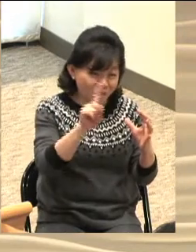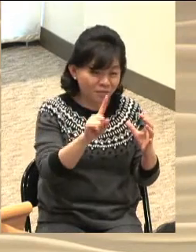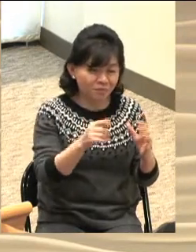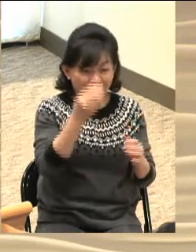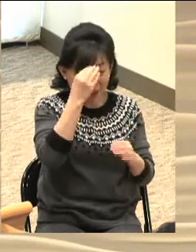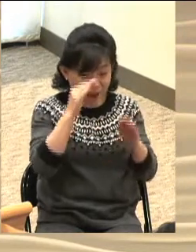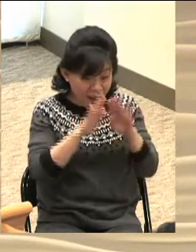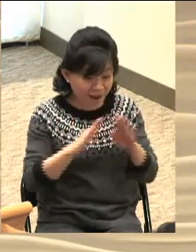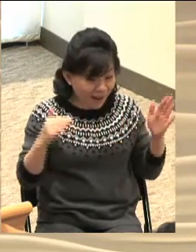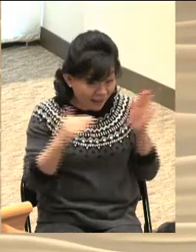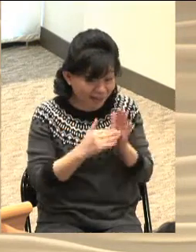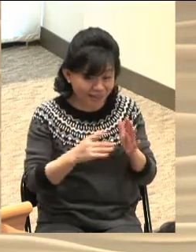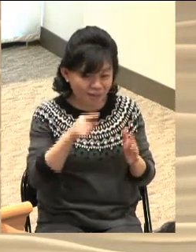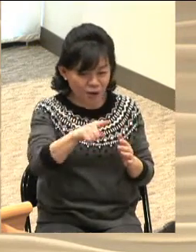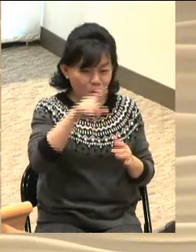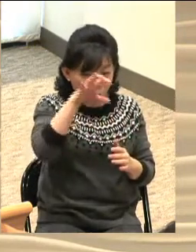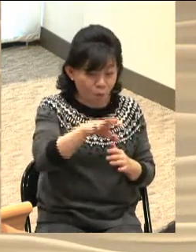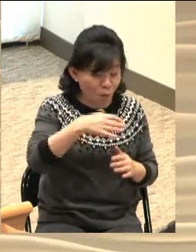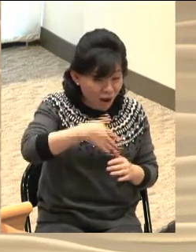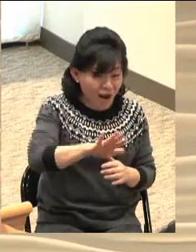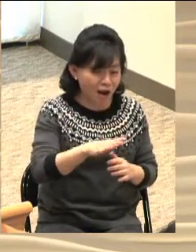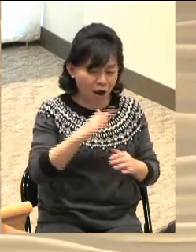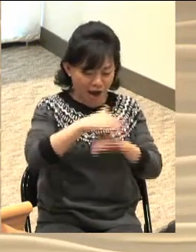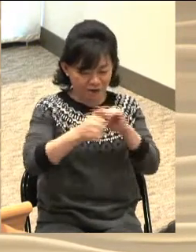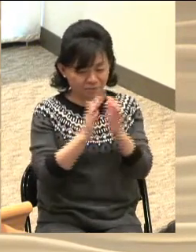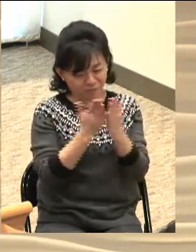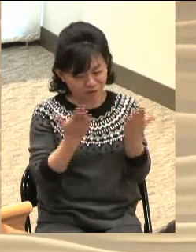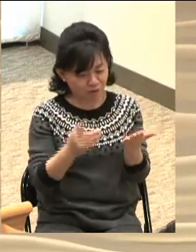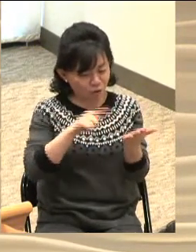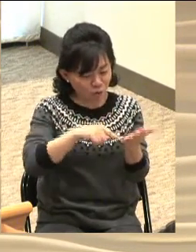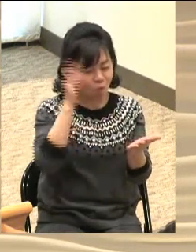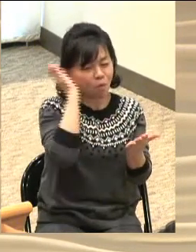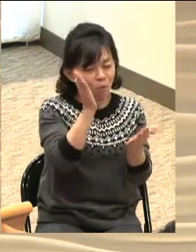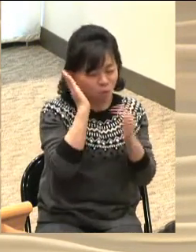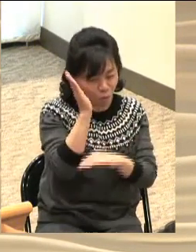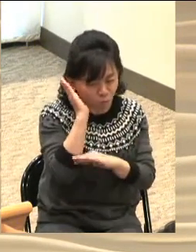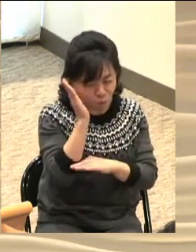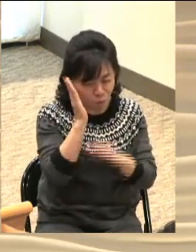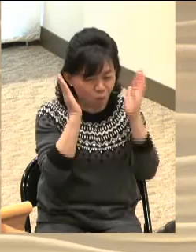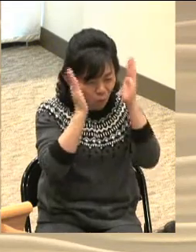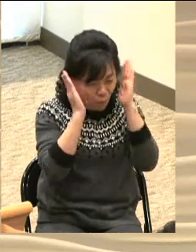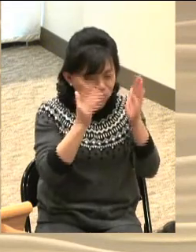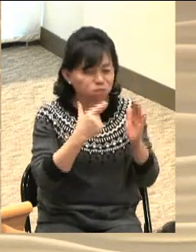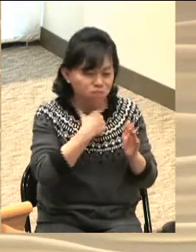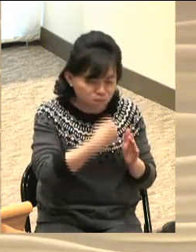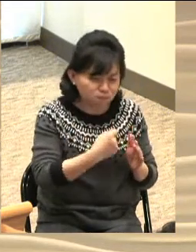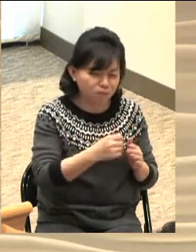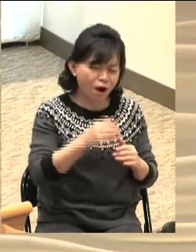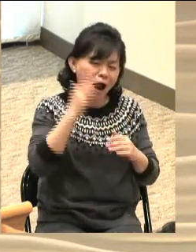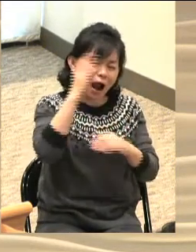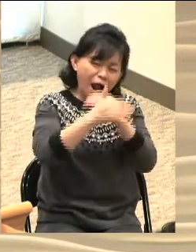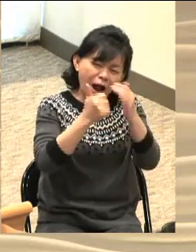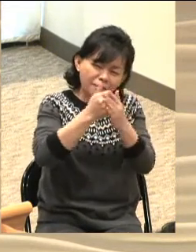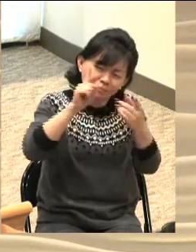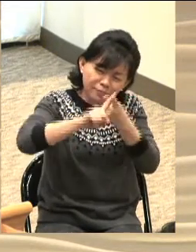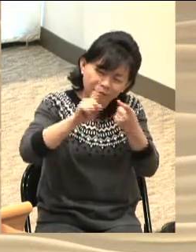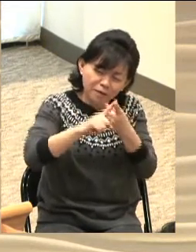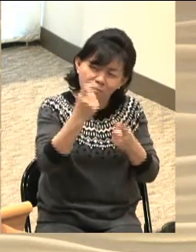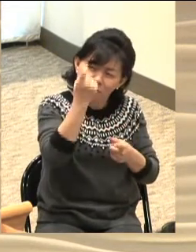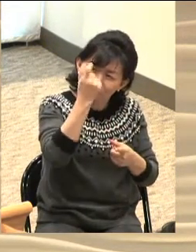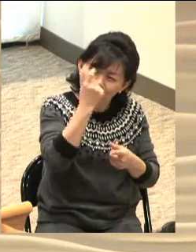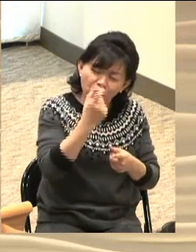마치면 어서 셀 모임 가서 성경 공부하면서 진리를 배우고 내가 모르는 것도 묻고